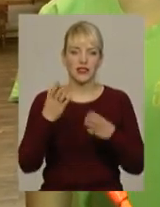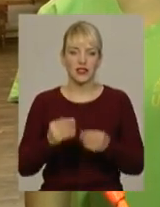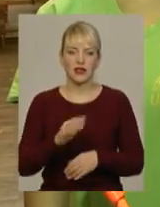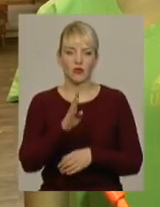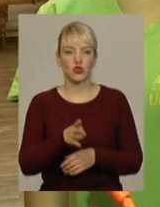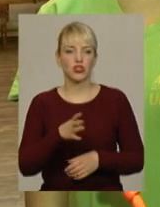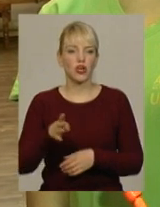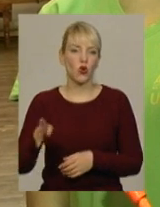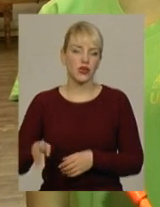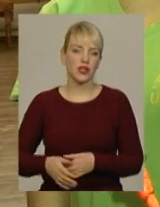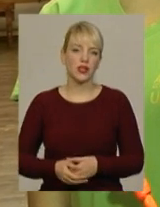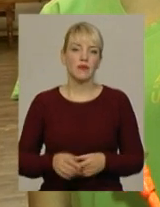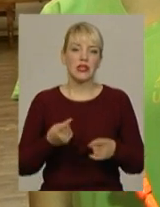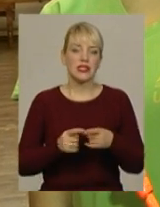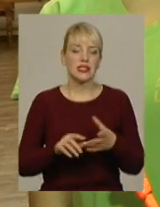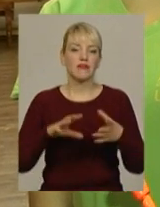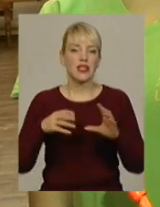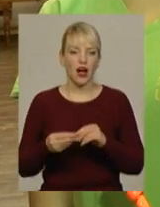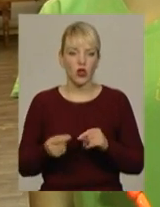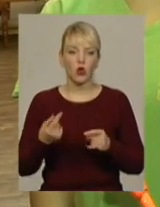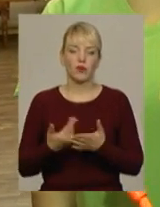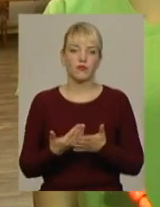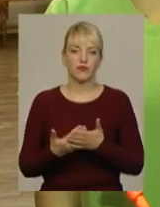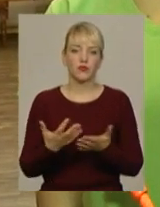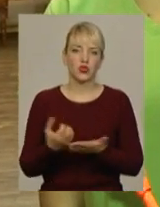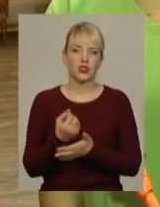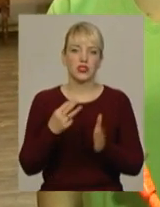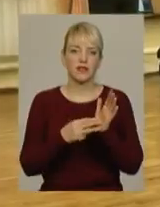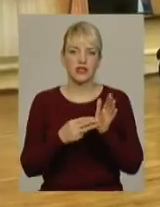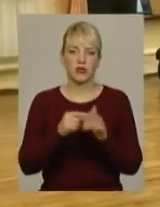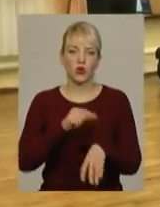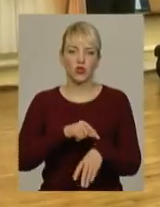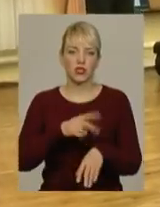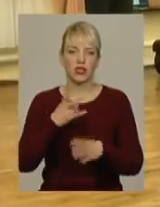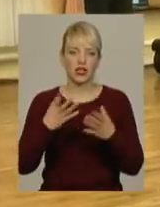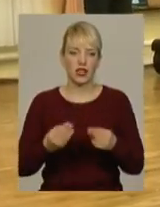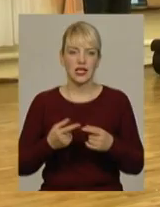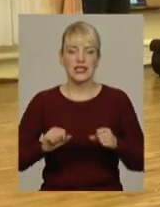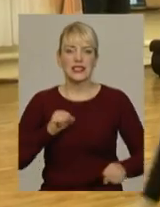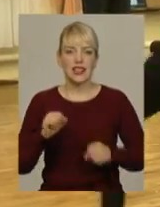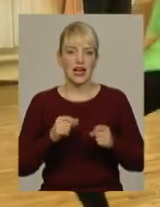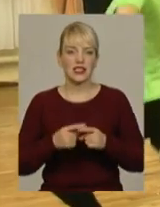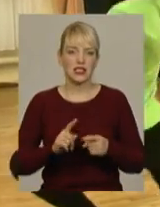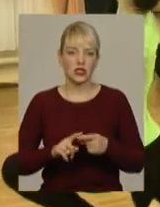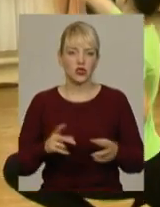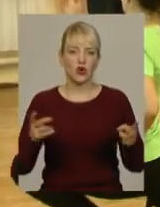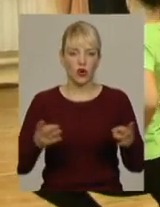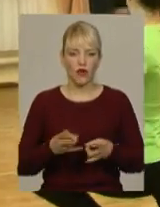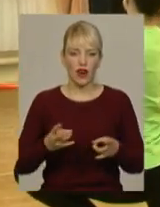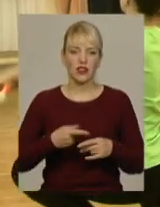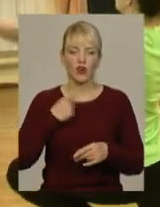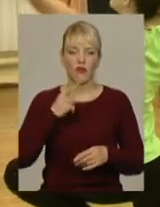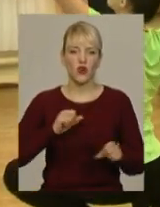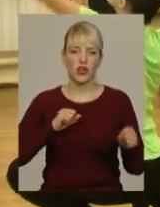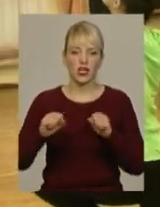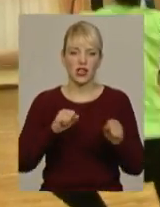по чотири години. Це взагалі виходить вісім годин на день. Старання того варті, говорить художній керівник Альфео Олександр